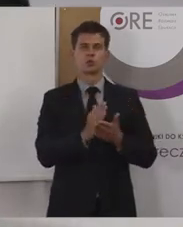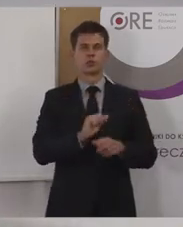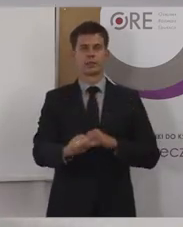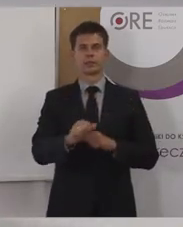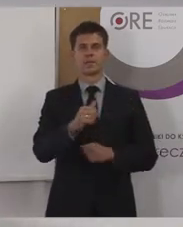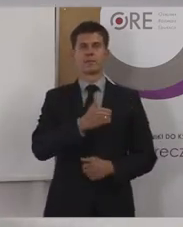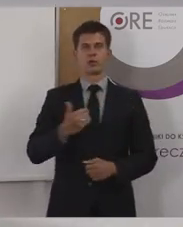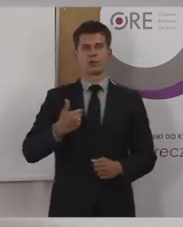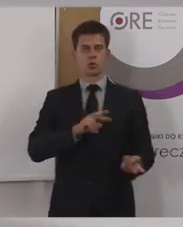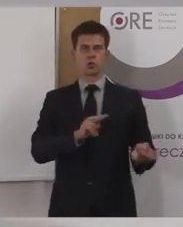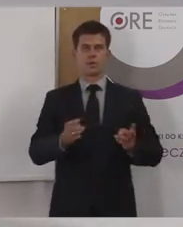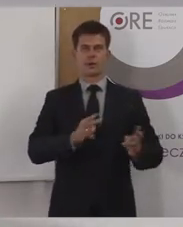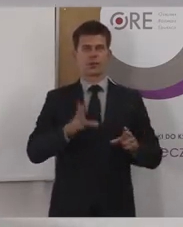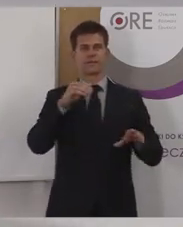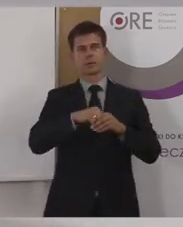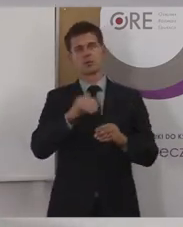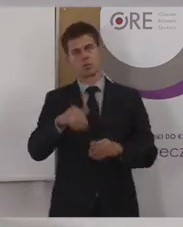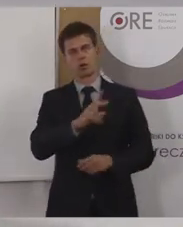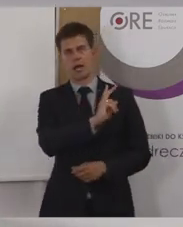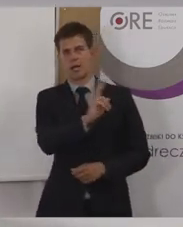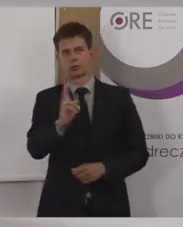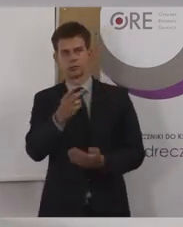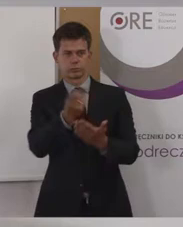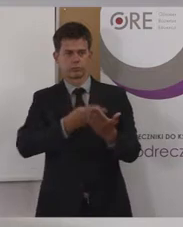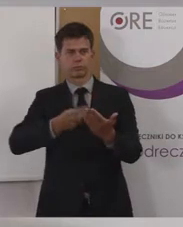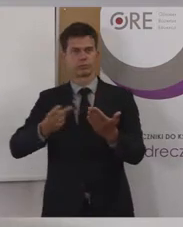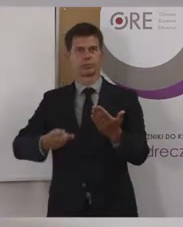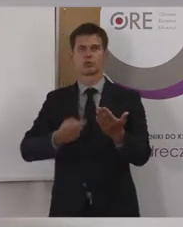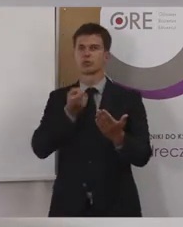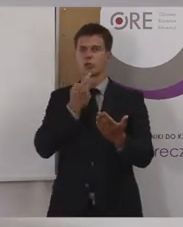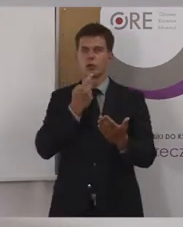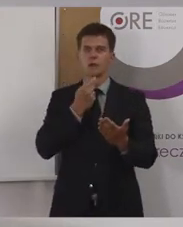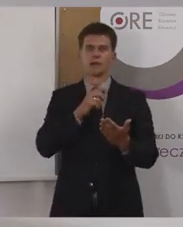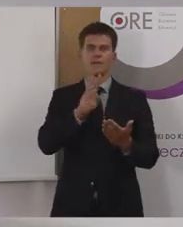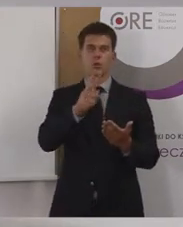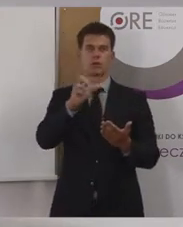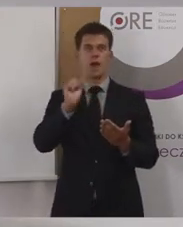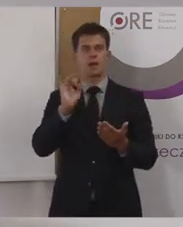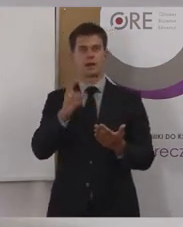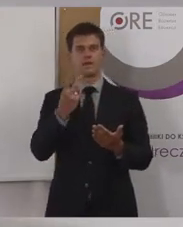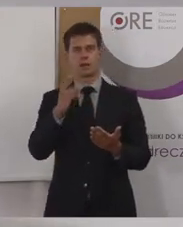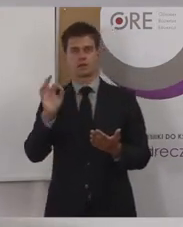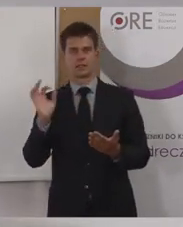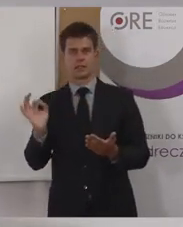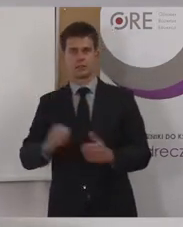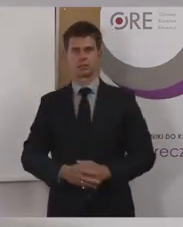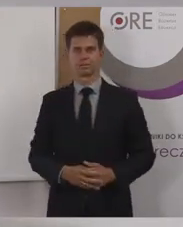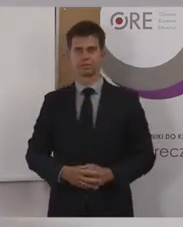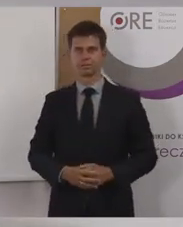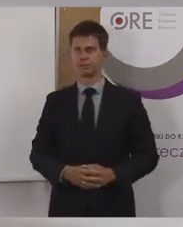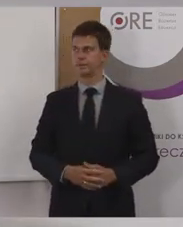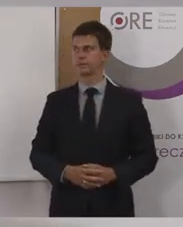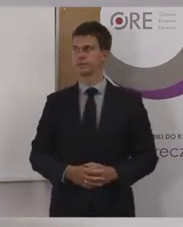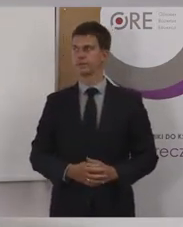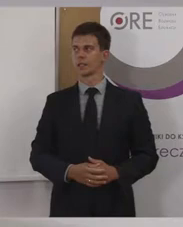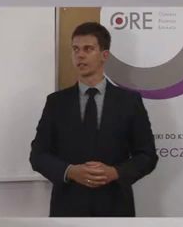wersji tłumaczenia WCAG 2.0, żeby sobie w ogóle to przejrzeć, z czym to w ogóle się je, jak to w ogóle wygląda, żeby się tego też nie bać.